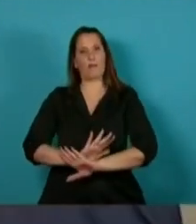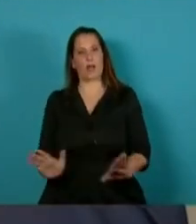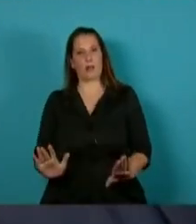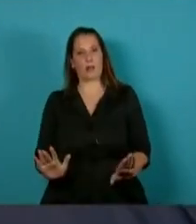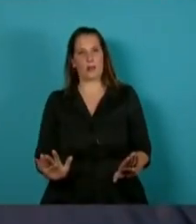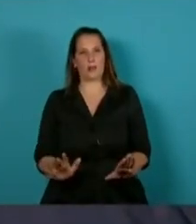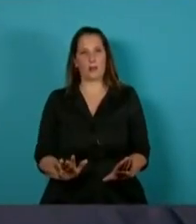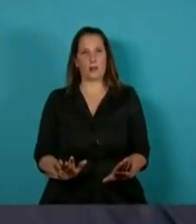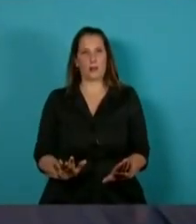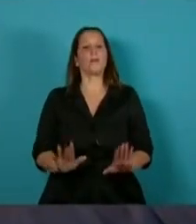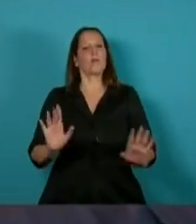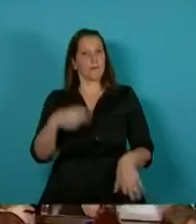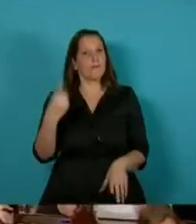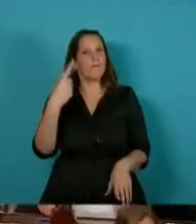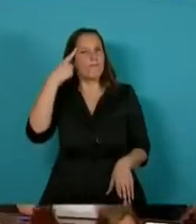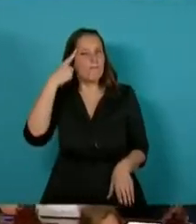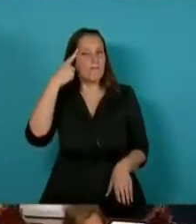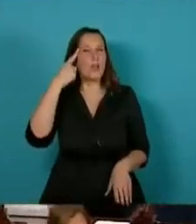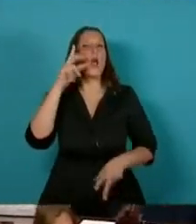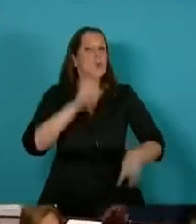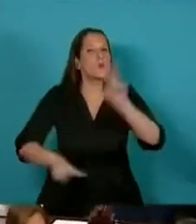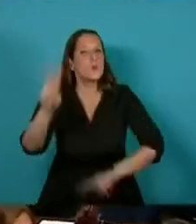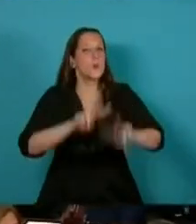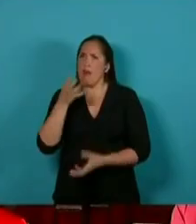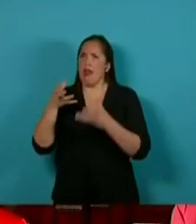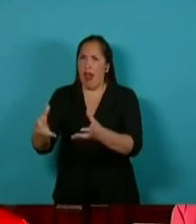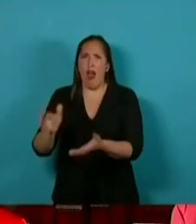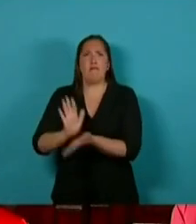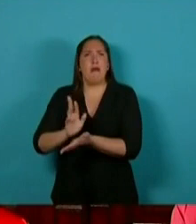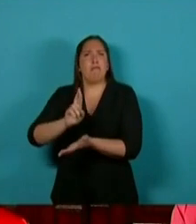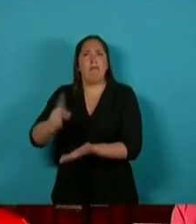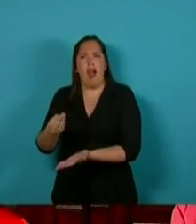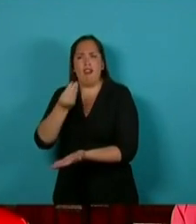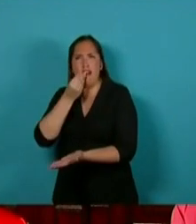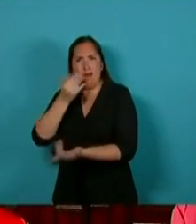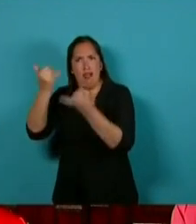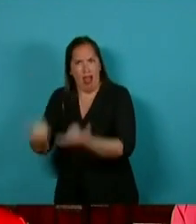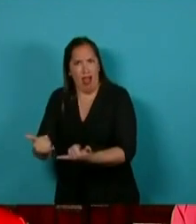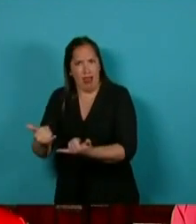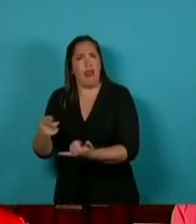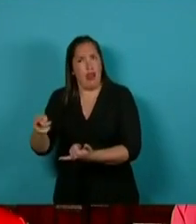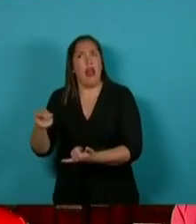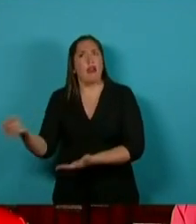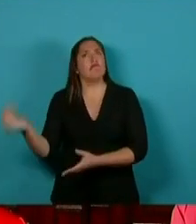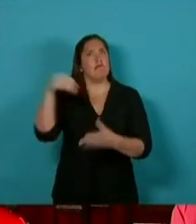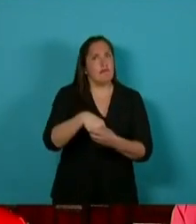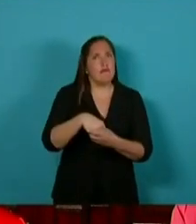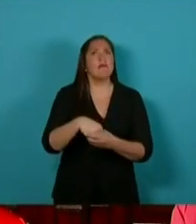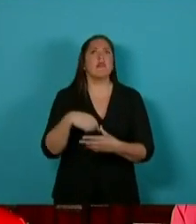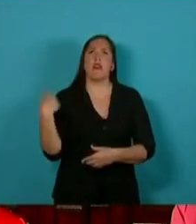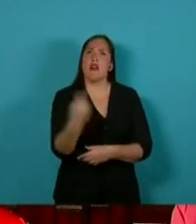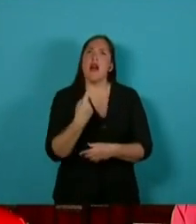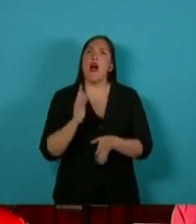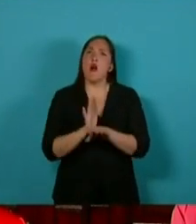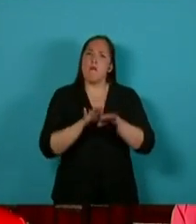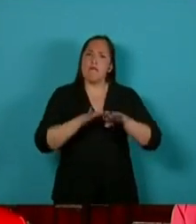» Et la tâche s'annonce ardue. Les voyants de l'économie argentine sont au rouge. Outre la chute du PIB, l'année devrait se terminer avec une inflation de